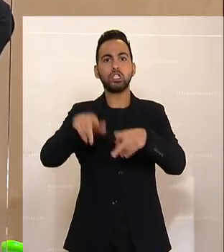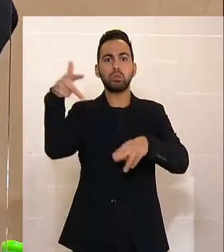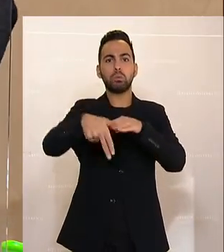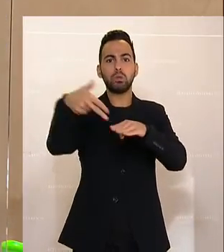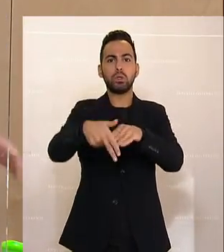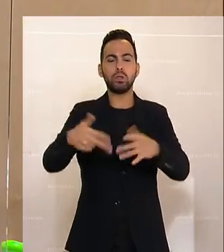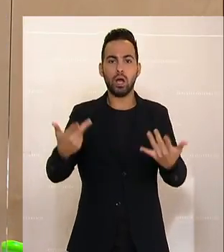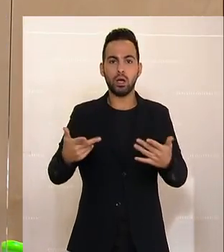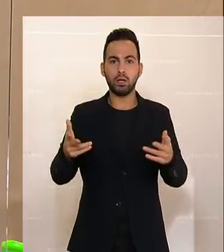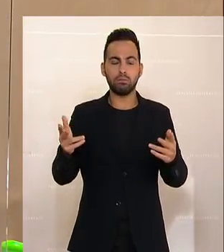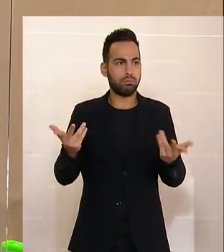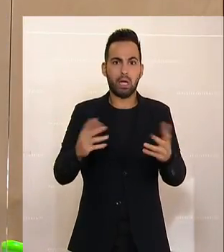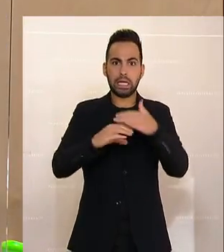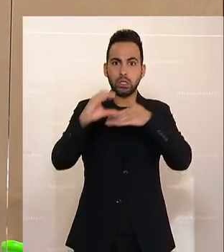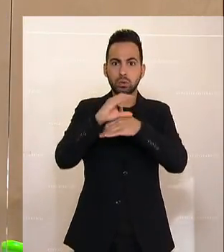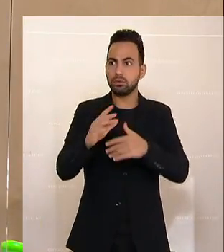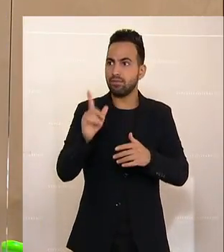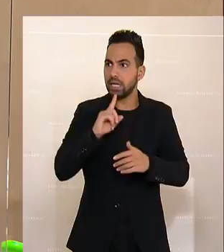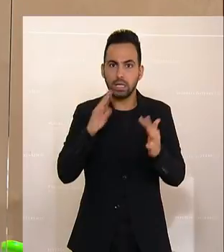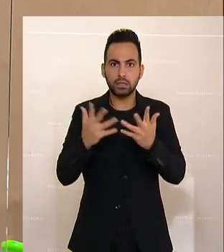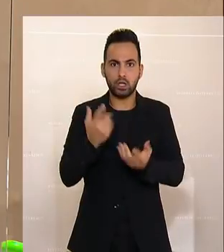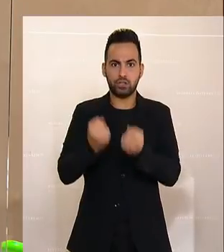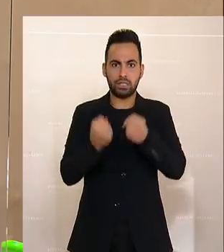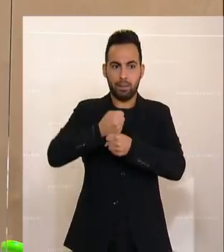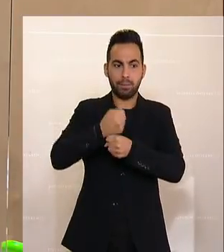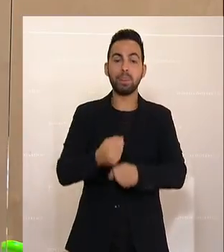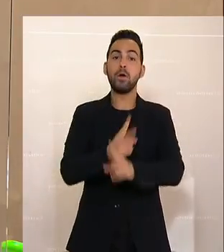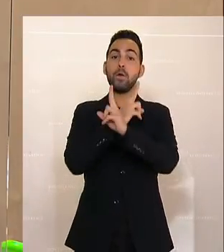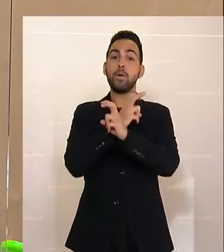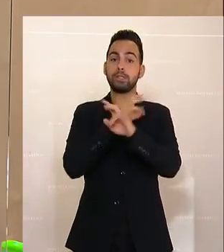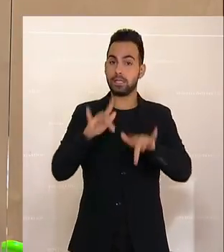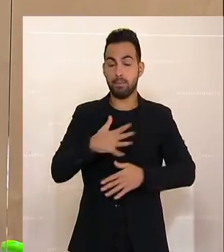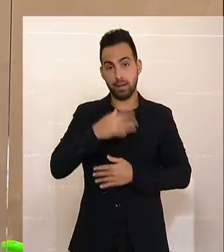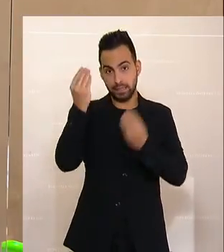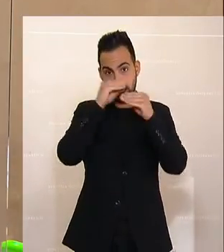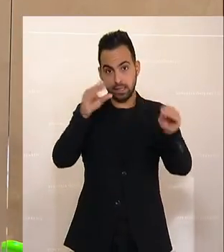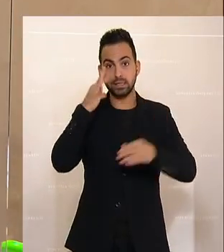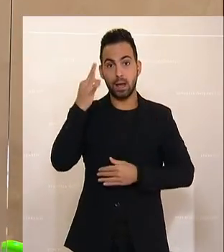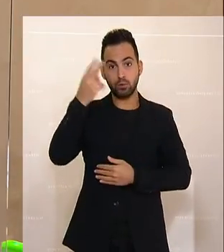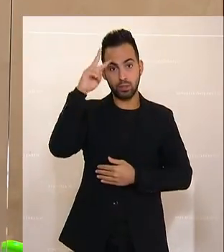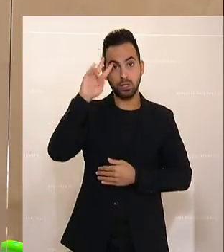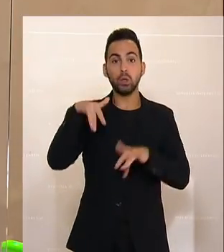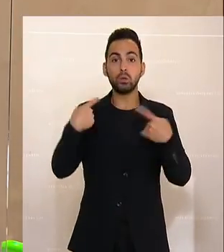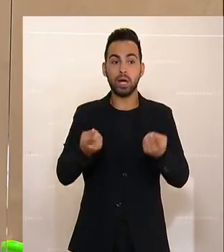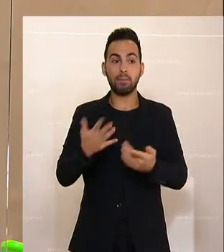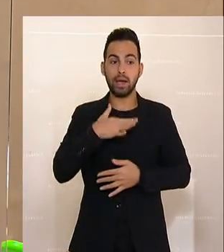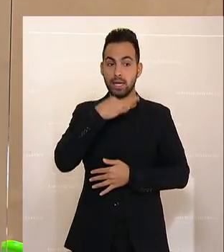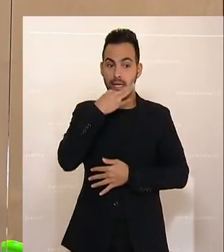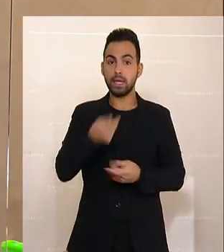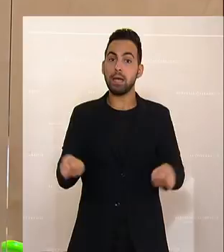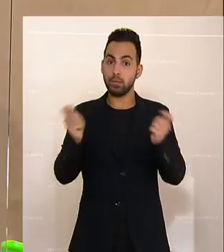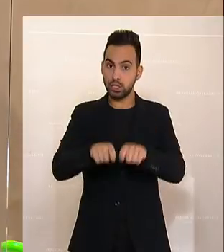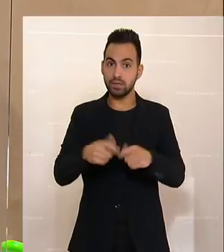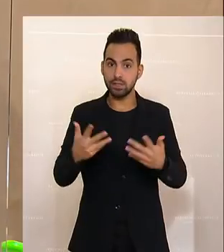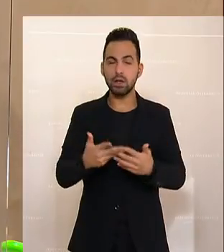Das ist angesichts der knappen Ressourcen ohnehin schon sehr schwer. Österreich hat aber, meine sehr geehrten Damen und Herren, damit werde ich einfach meine Rede beschließen,